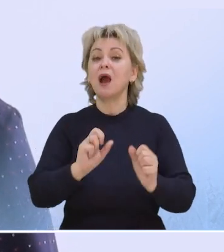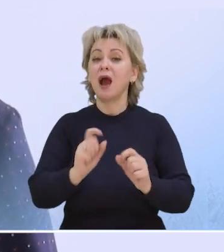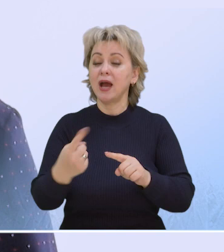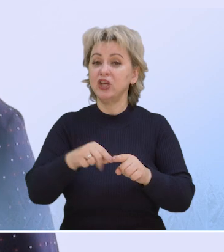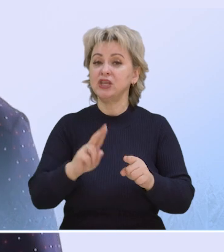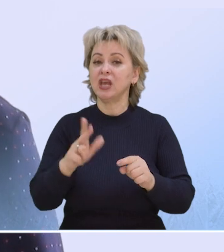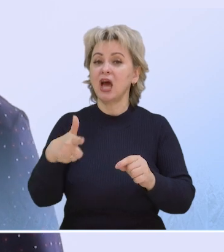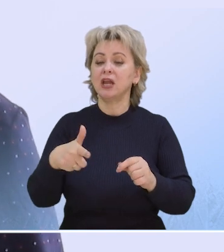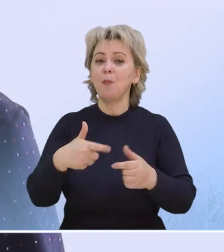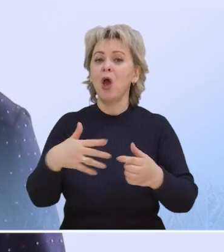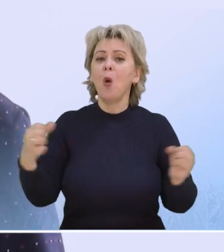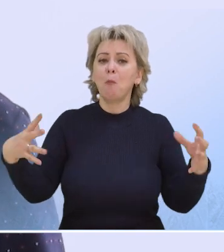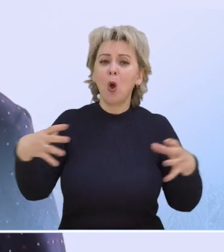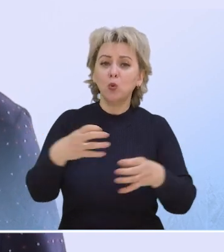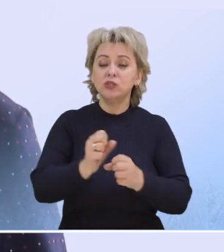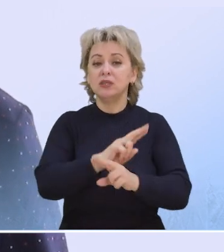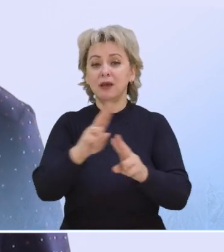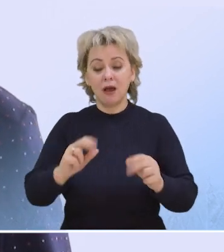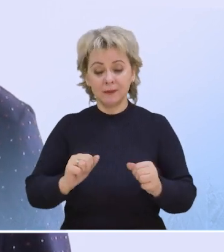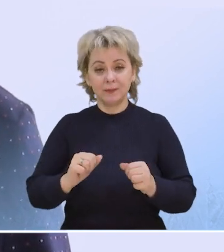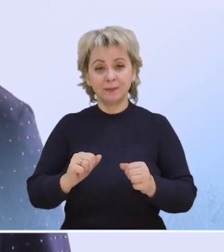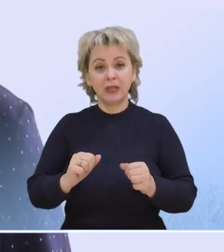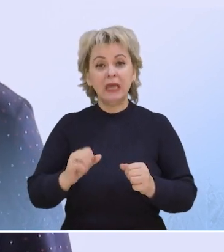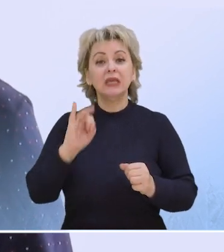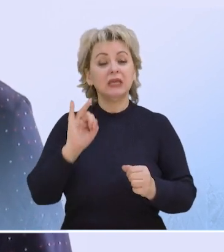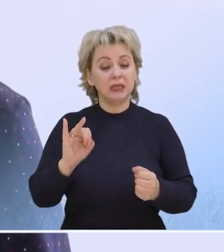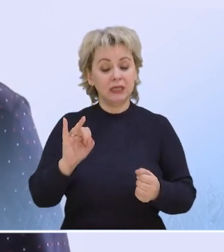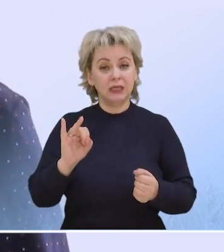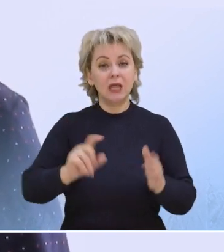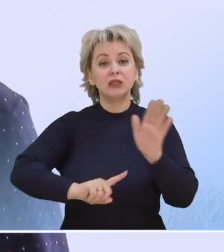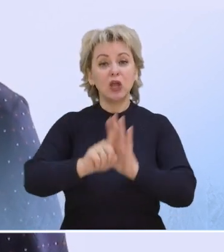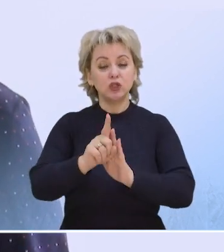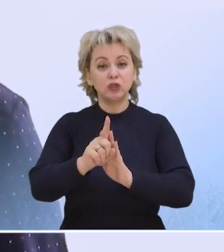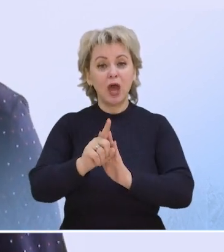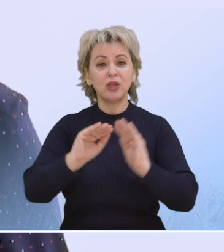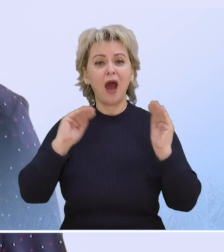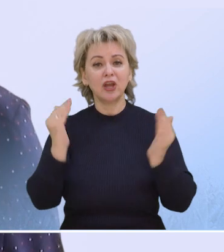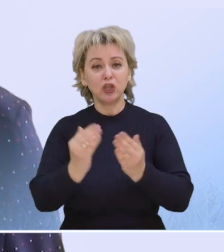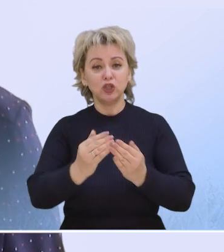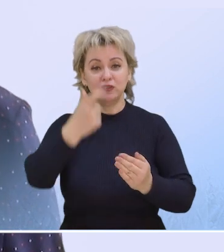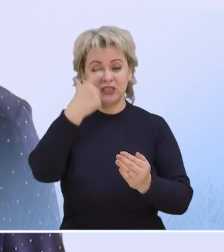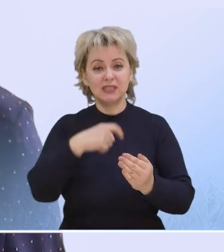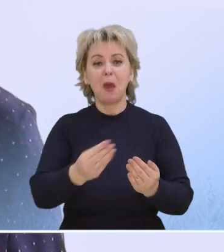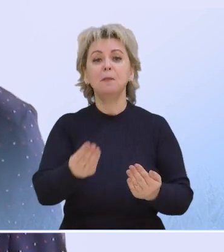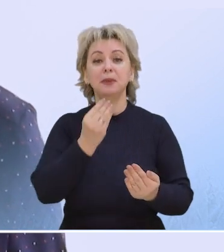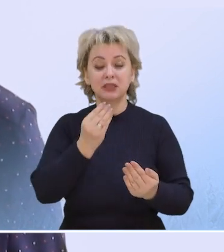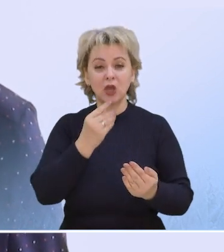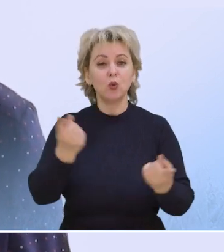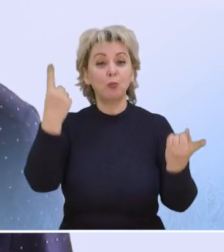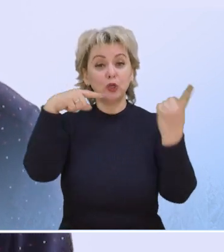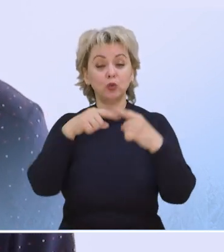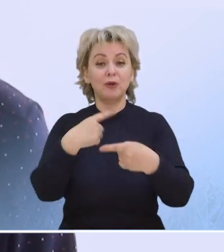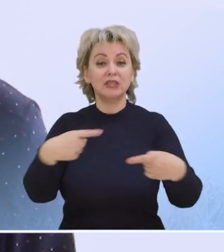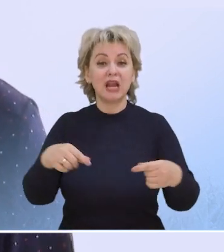методы, как от этих килограммов быстро, резко избавиться. И начинают ограничивать себя в питании,